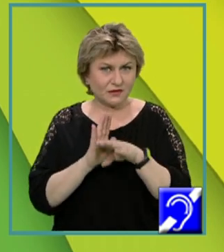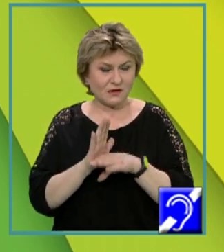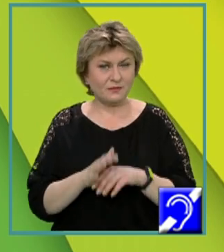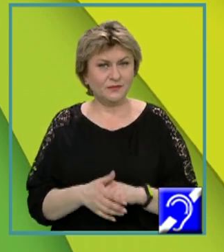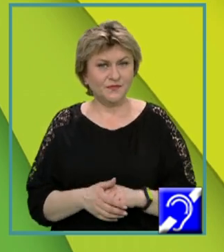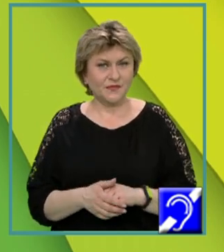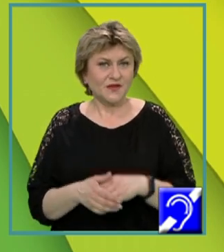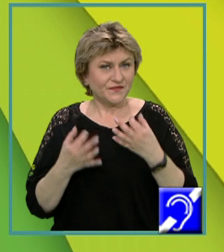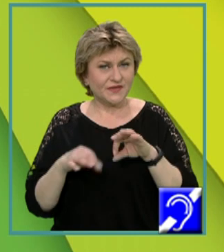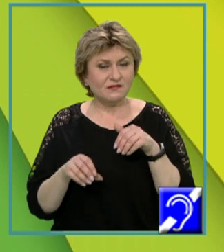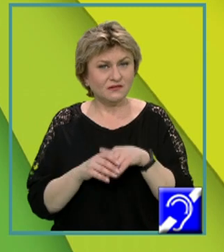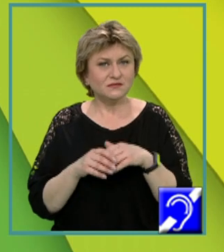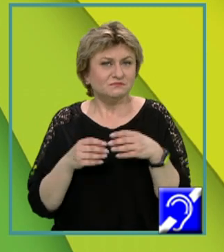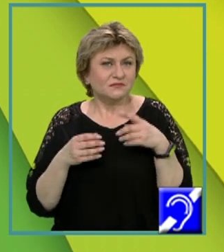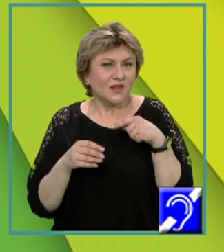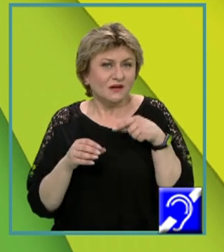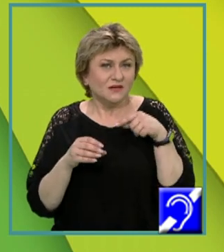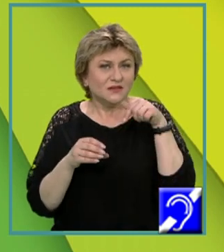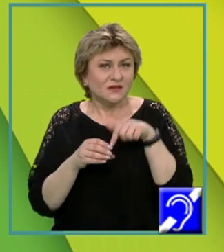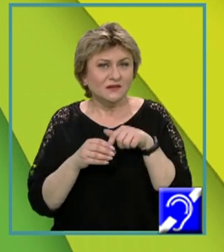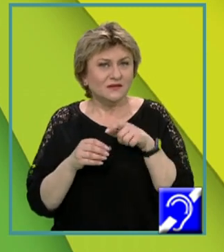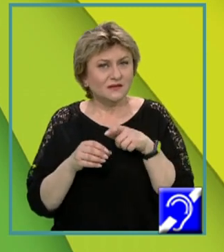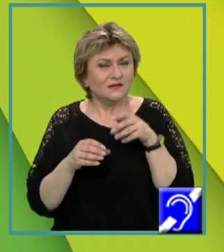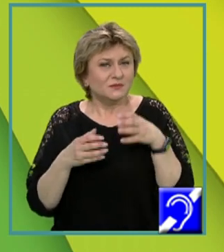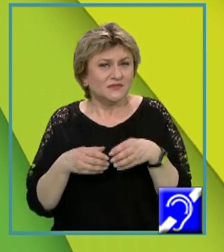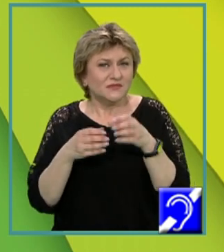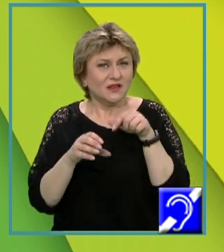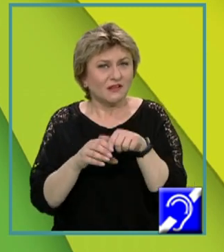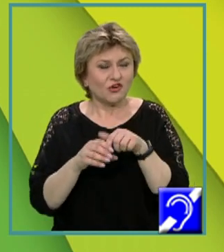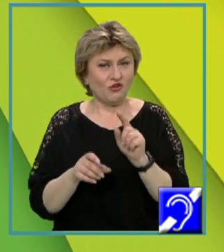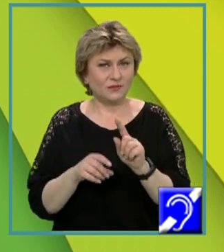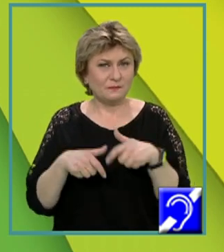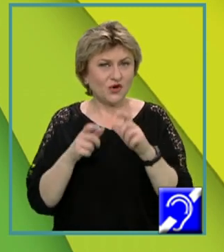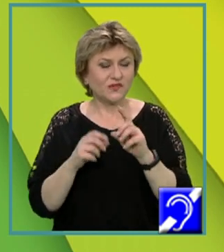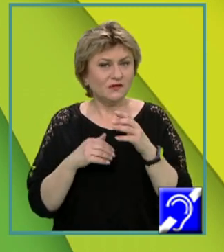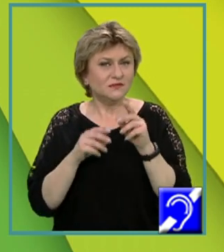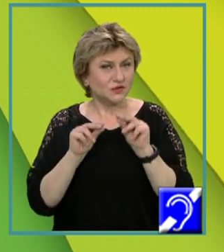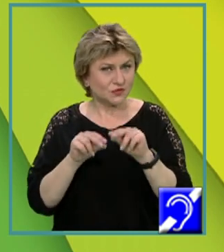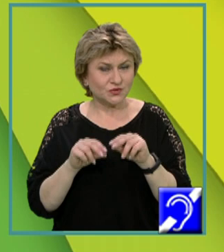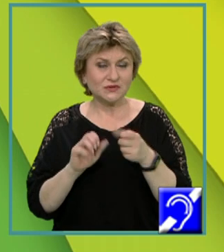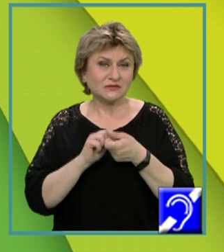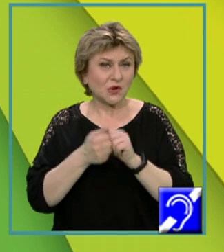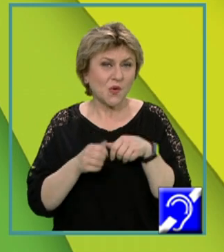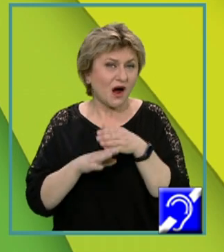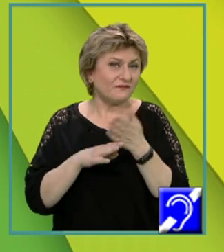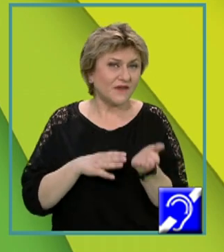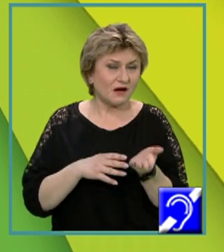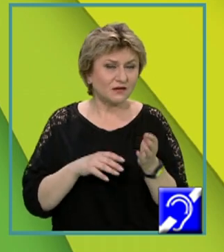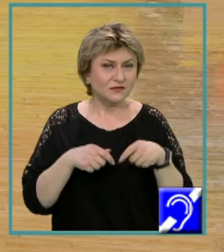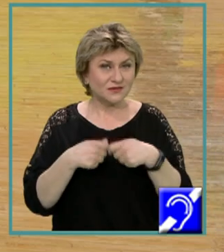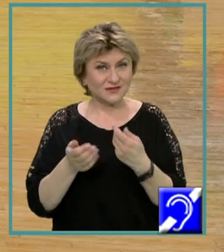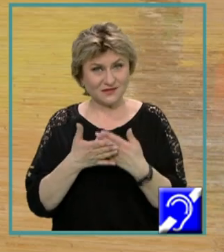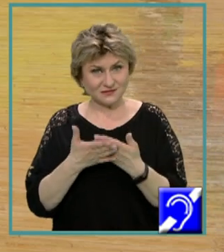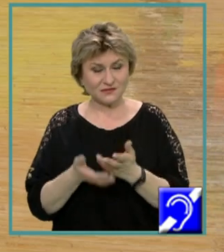fie în interiorul unui bloc de instrucțiuni, fie în afara tuturor acestor